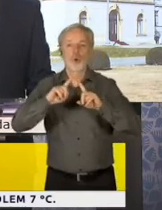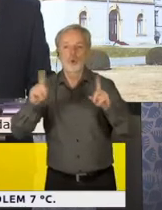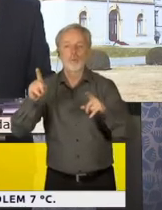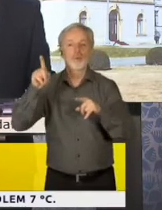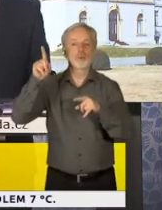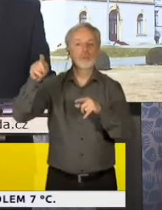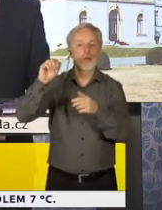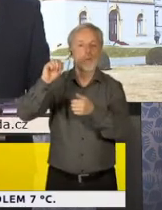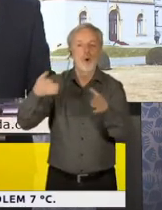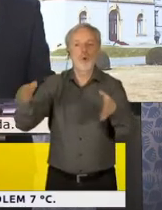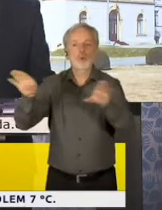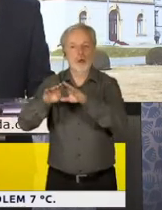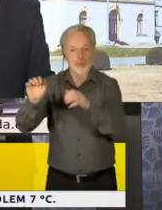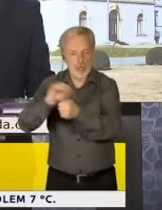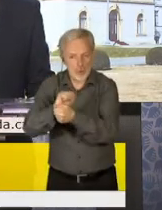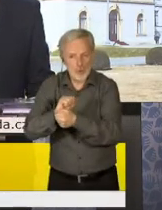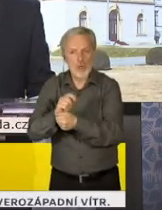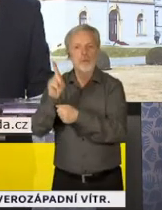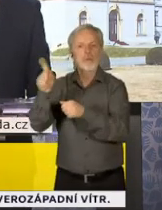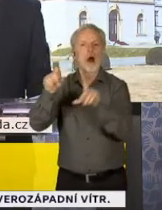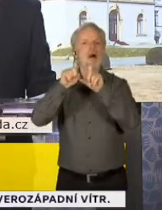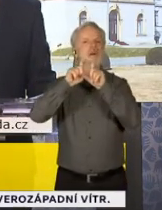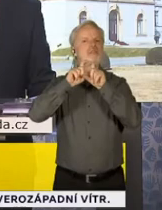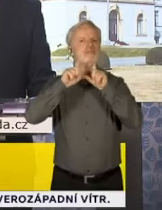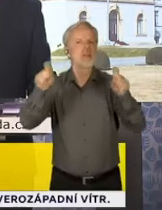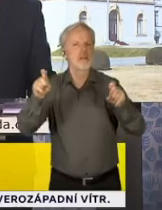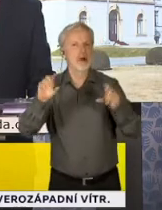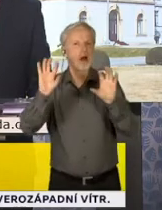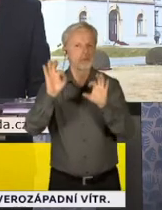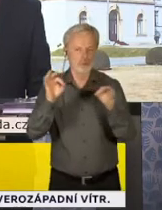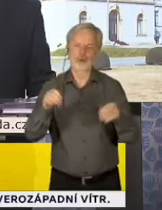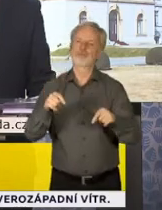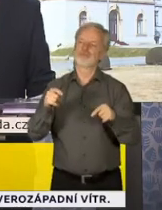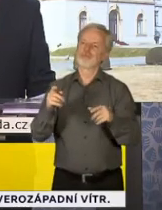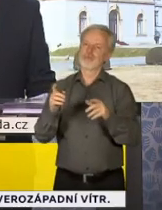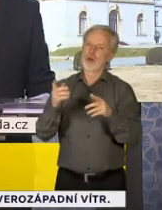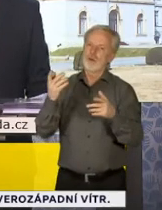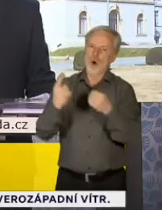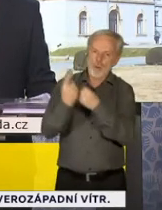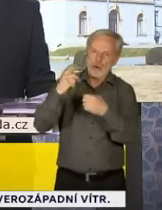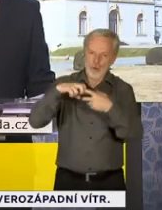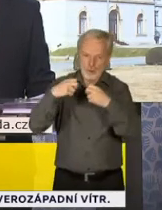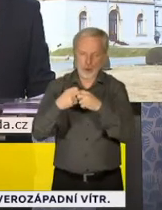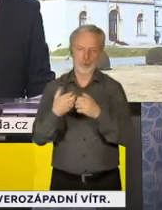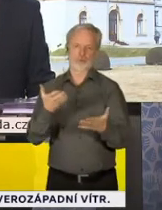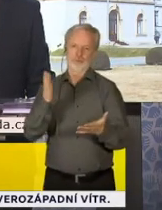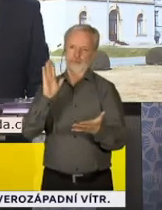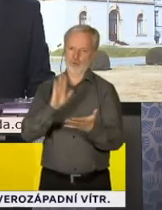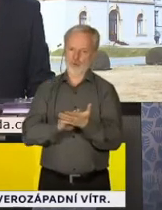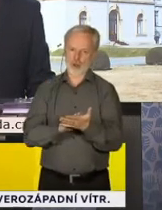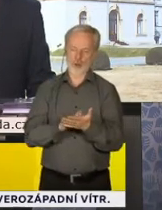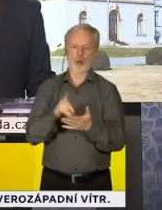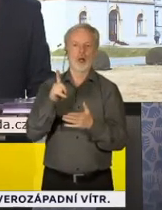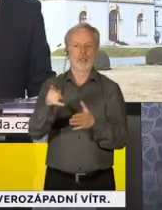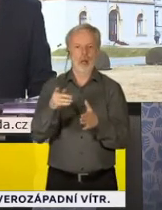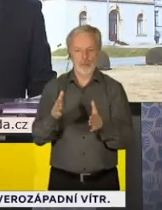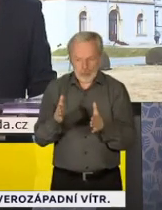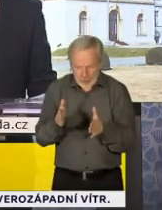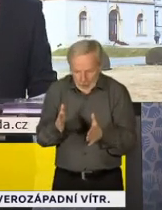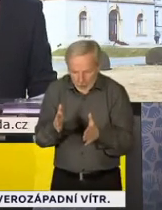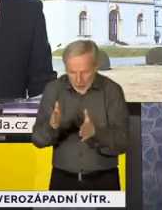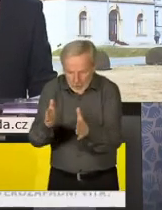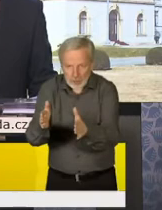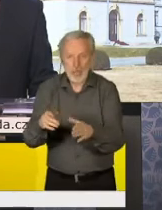území. Podařilo se to snad vyřešit k 16. hodině, to znamená, je tam koridor, který mohou najíždět